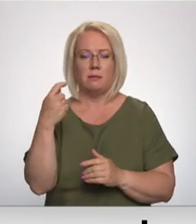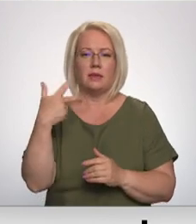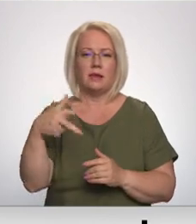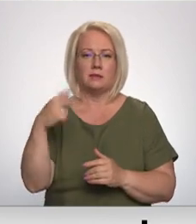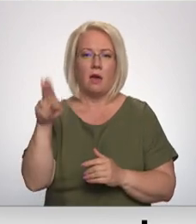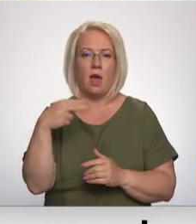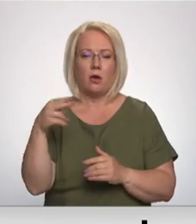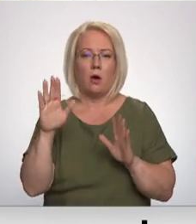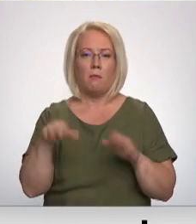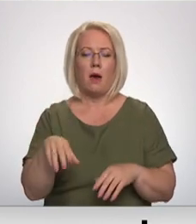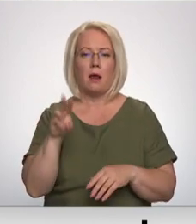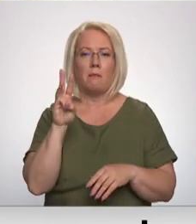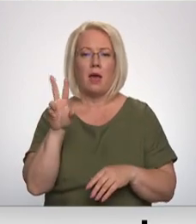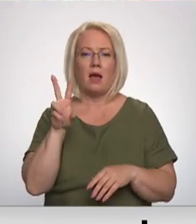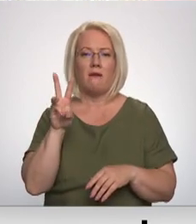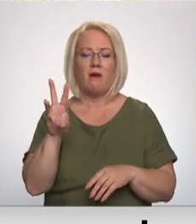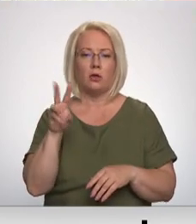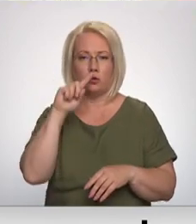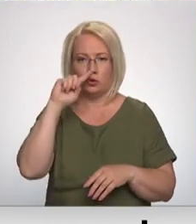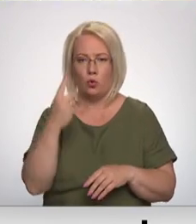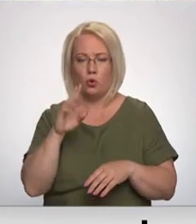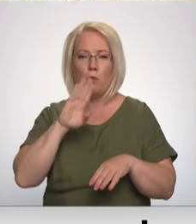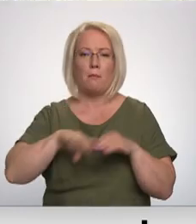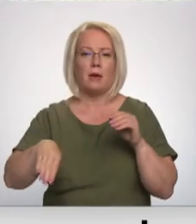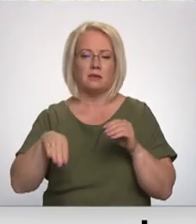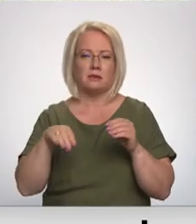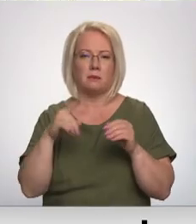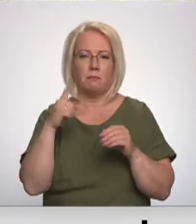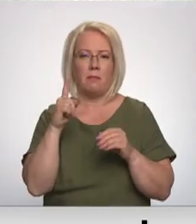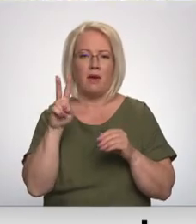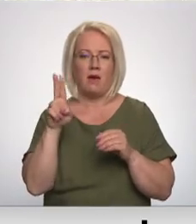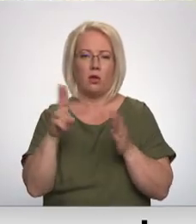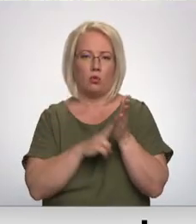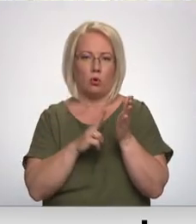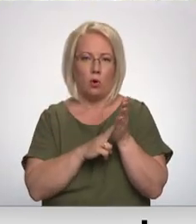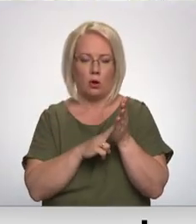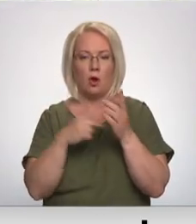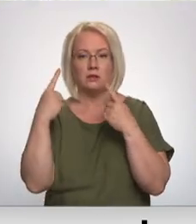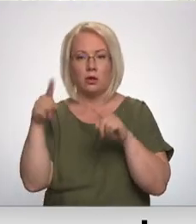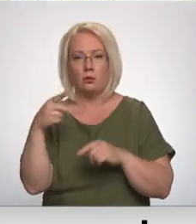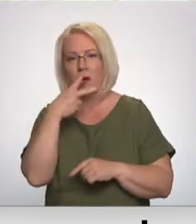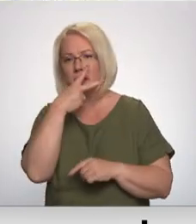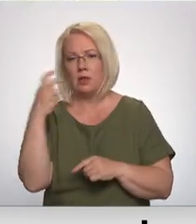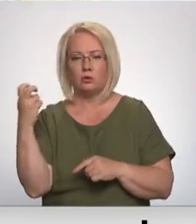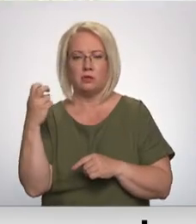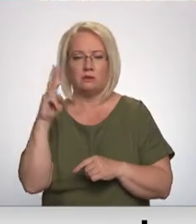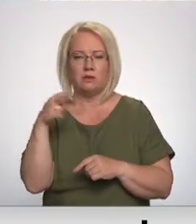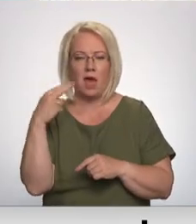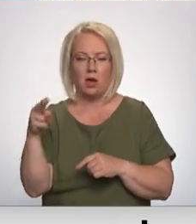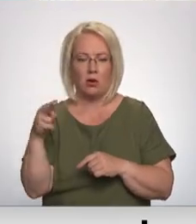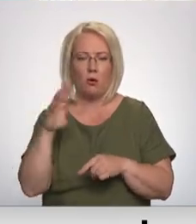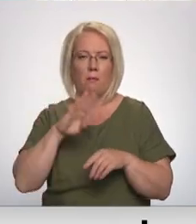megavatstundu bez pievienotās vērtības nodokļa, bet paliekot pie dabas gāzes, pat 200 eiro par megavatstundu bez pvn.